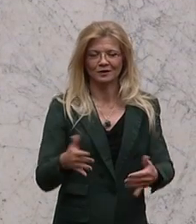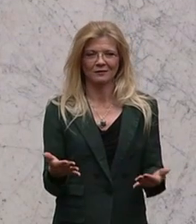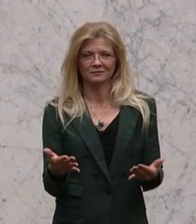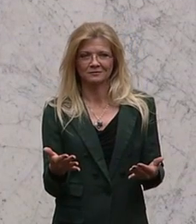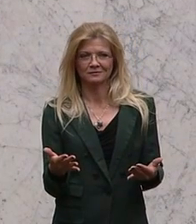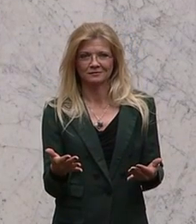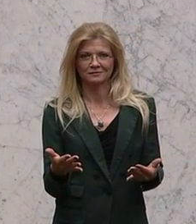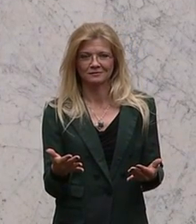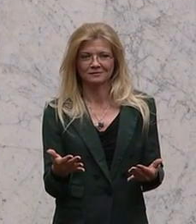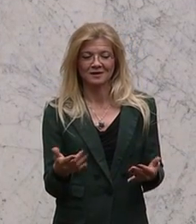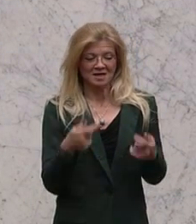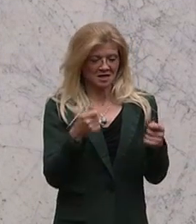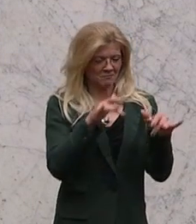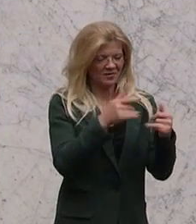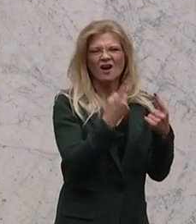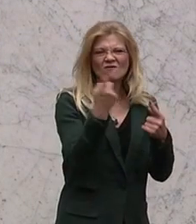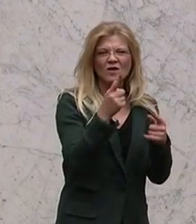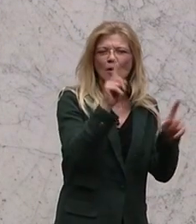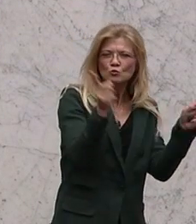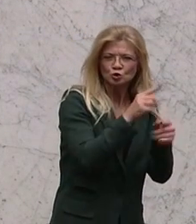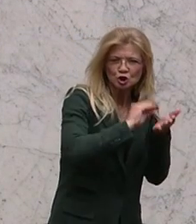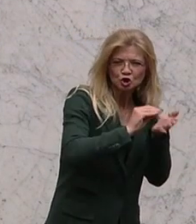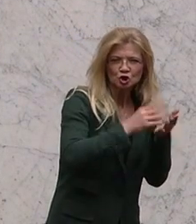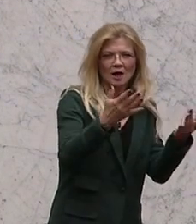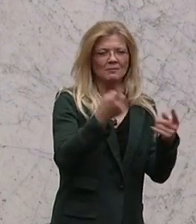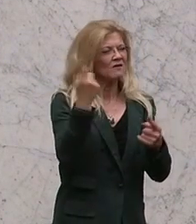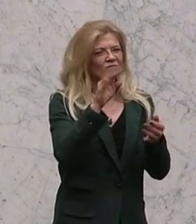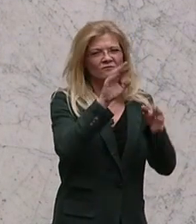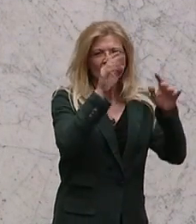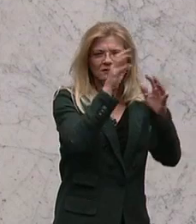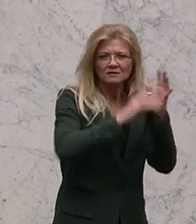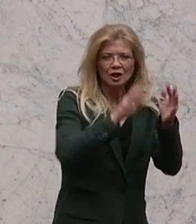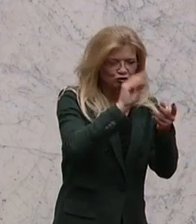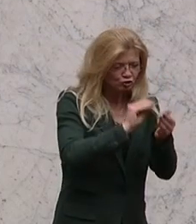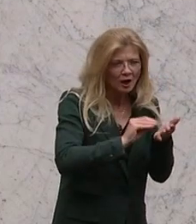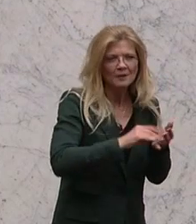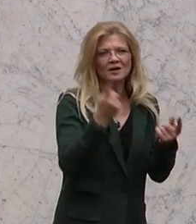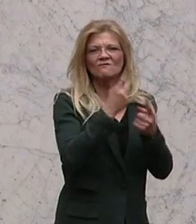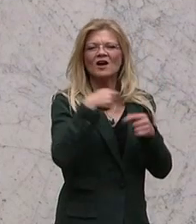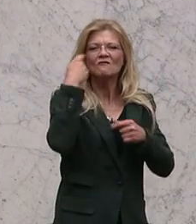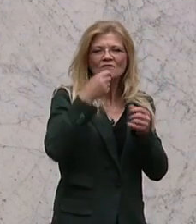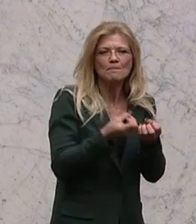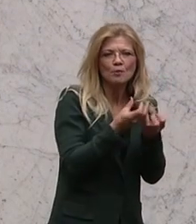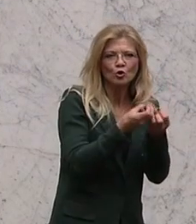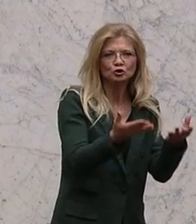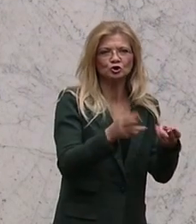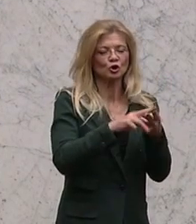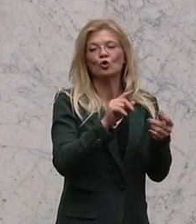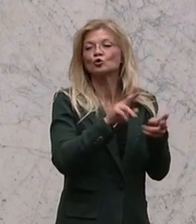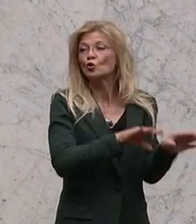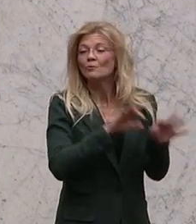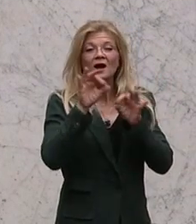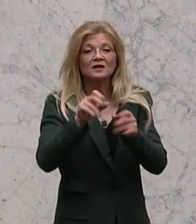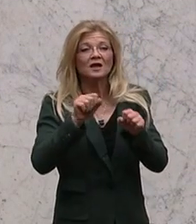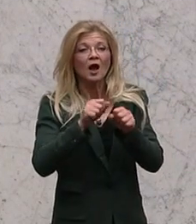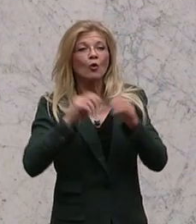Da gibt es Komponisten, Texter, Autoren, ausführende Künstler, Filmproduzenten und wenn der Film oder das Lied auch in den Rundfunk übertragen wird, auch nach